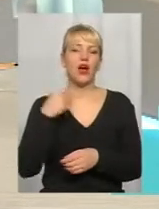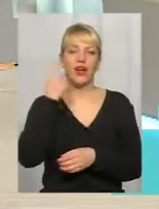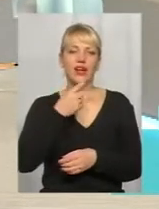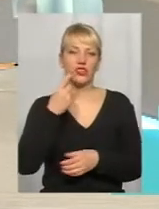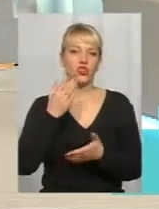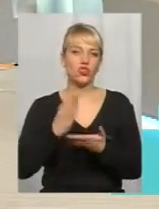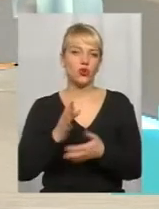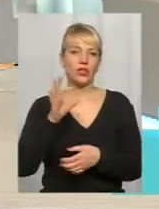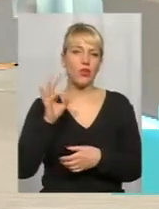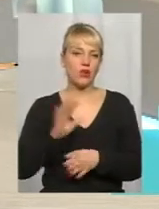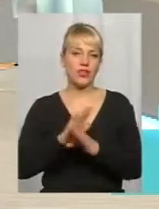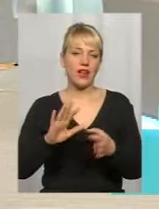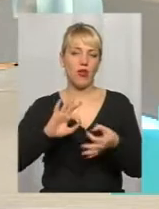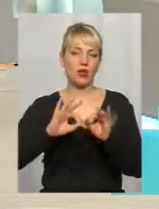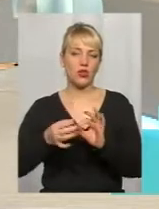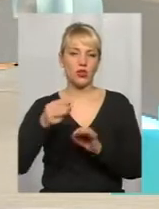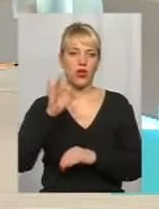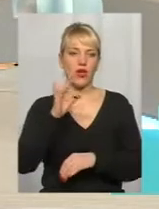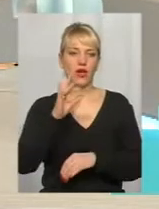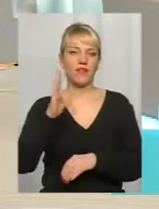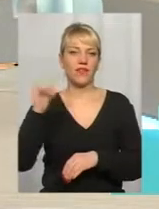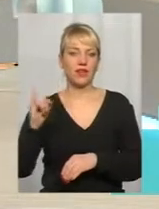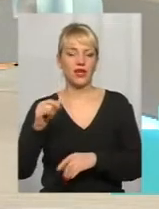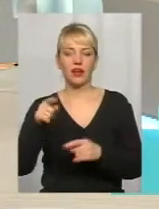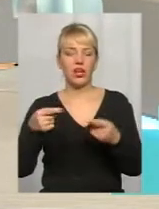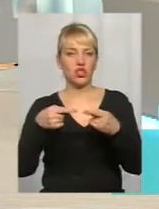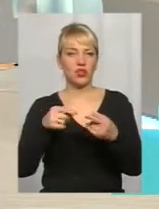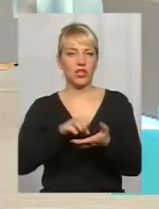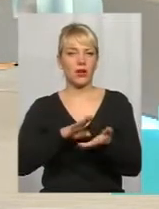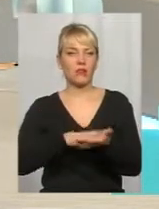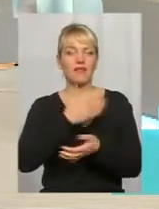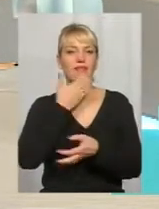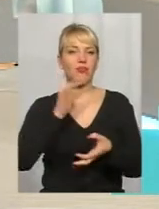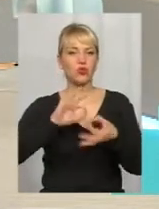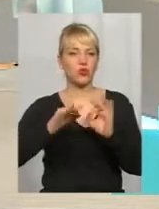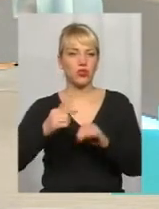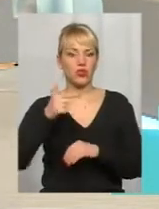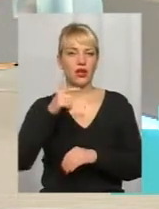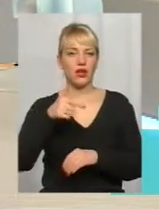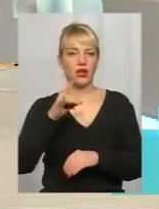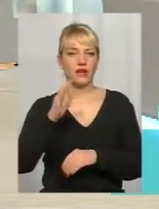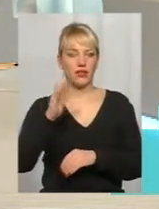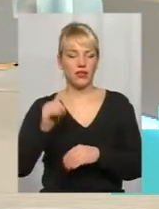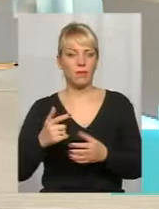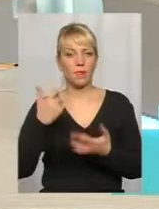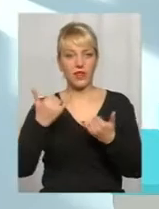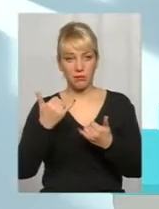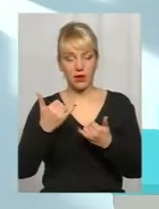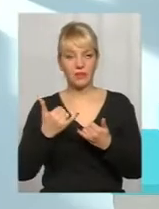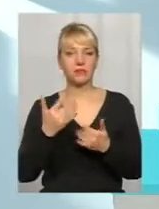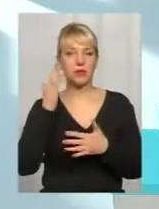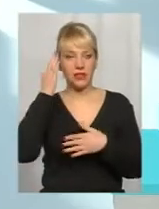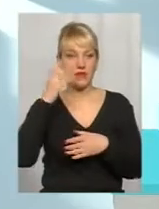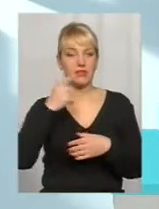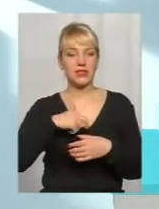о неосложненных у РВІ. Четко і жістко. Це именно неосложненные у РВІ. Тепер представимо себе ситуацию.